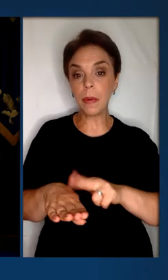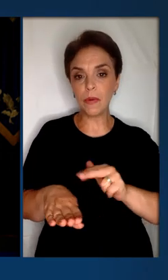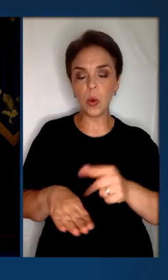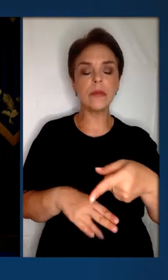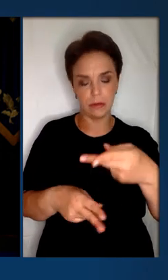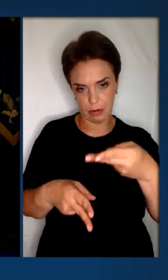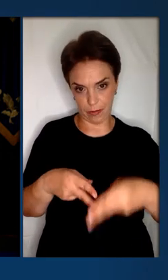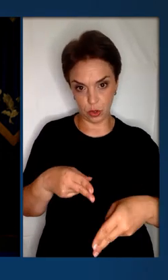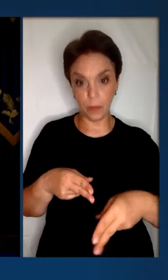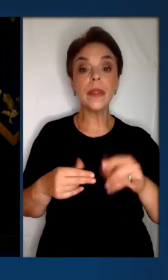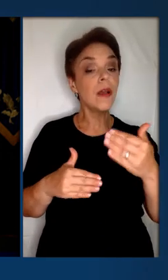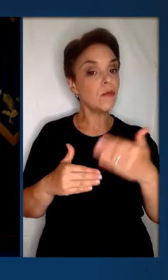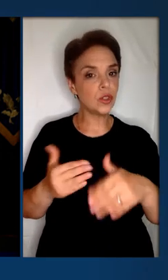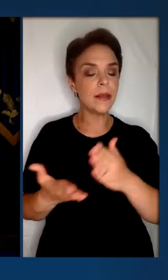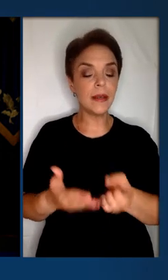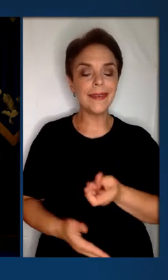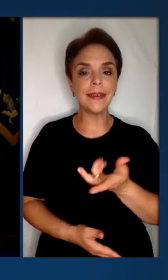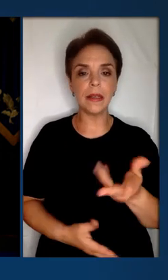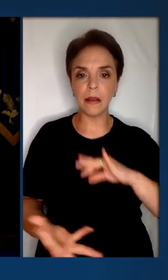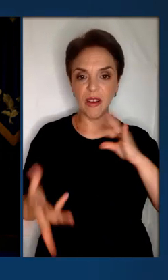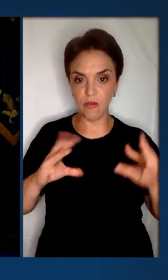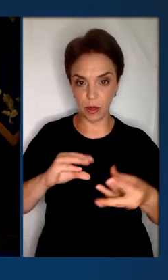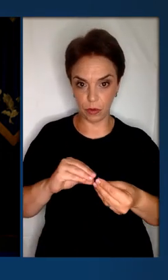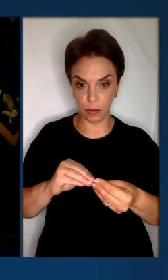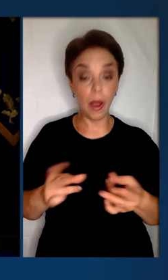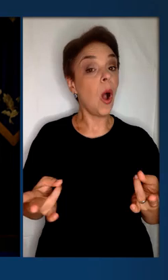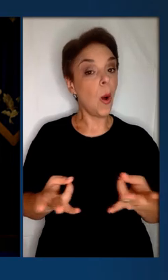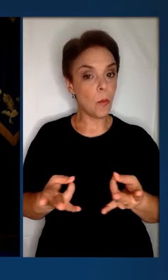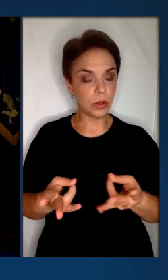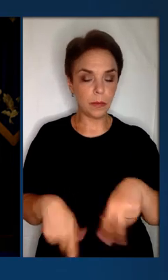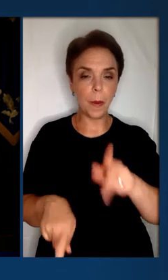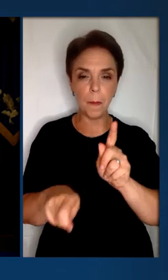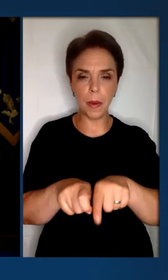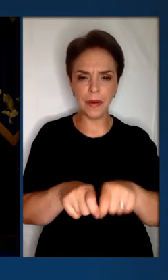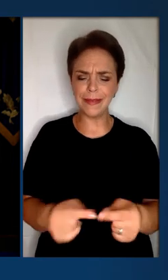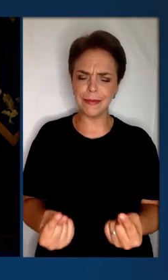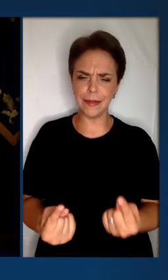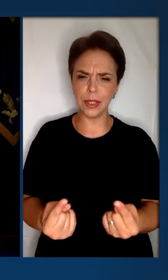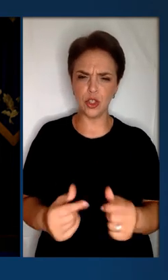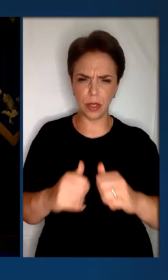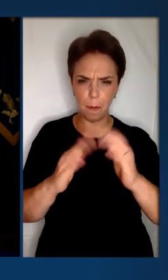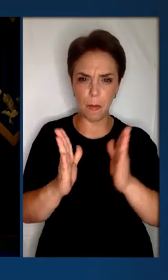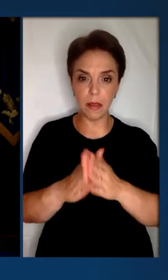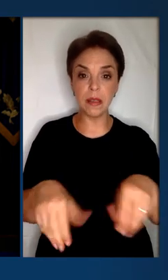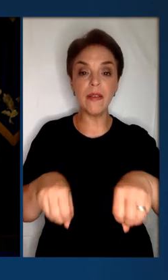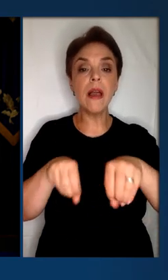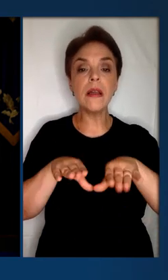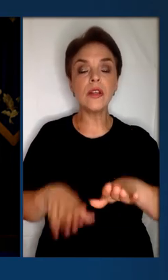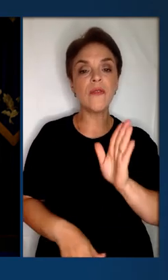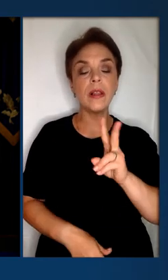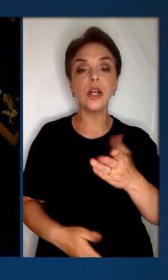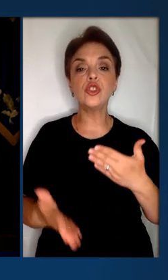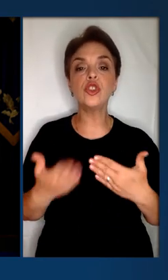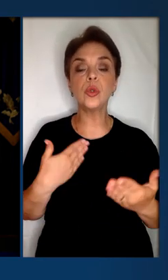Скоро правоохоронці її завершать. І вже є кілька висновків. Потрібно перевірити значний масив рішень